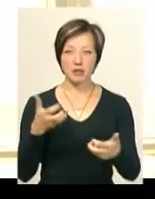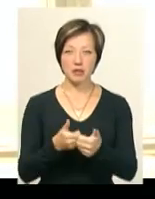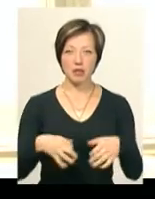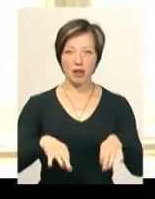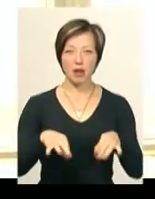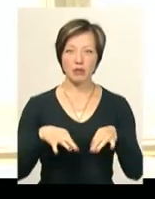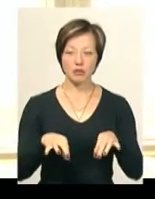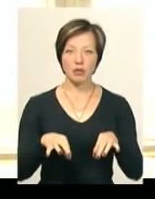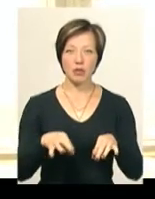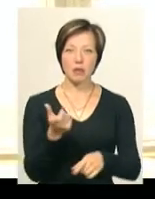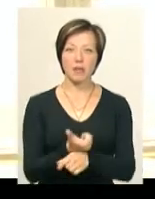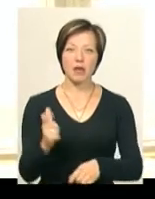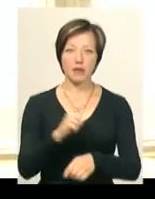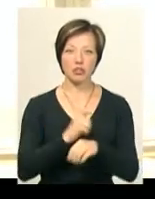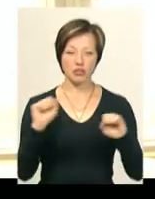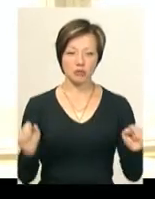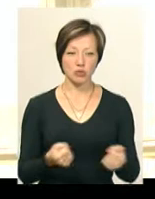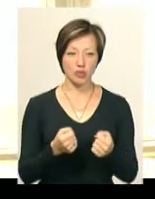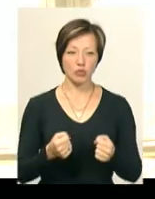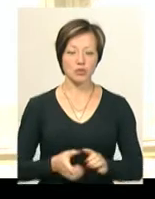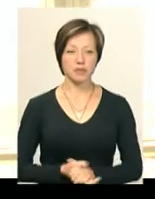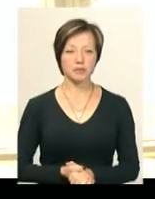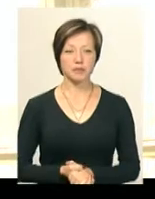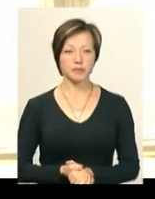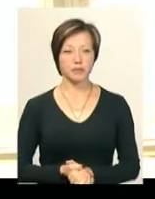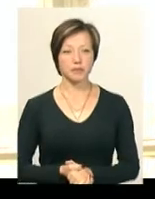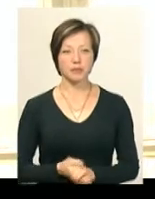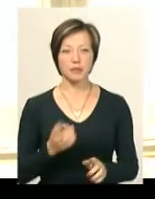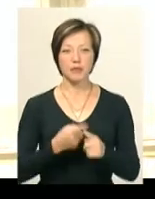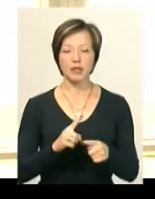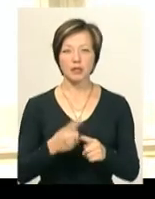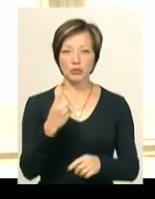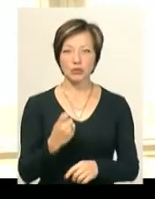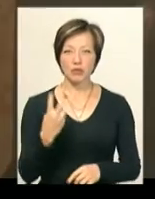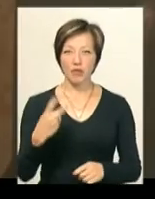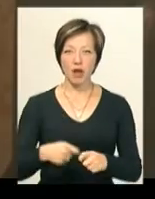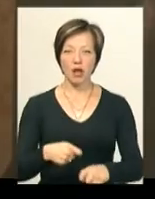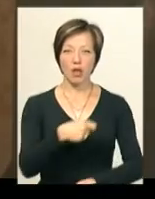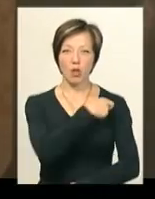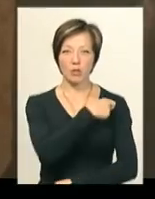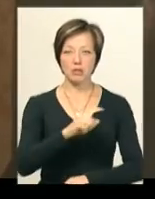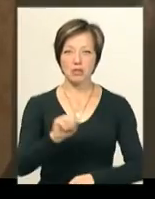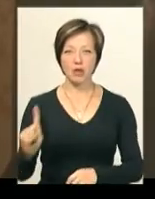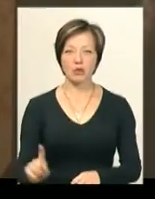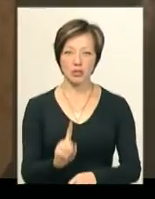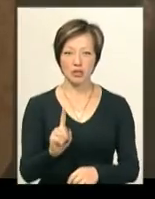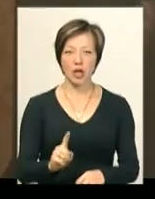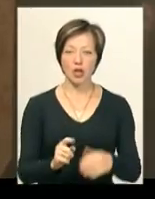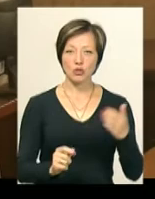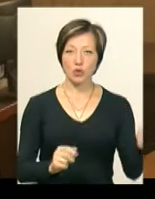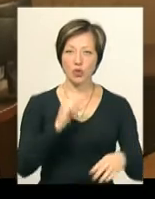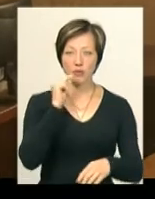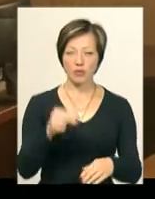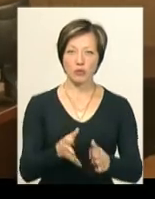засіб рухався з перевищенням швидкості, це 102 км за годину. Сторона обвинувачення подала до суду